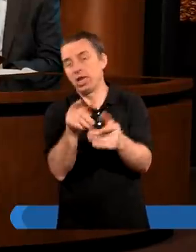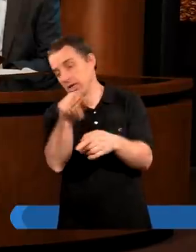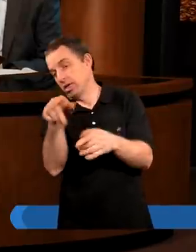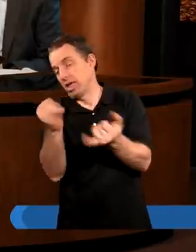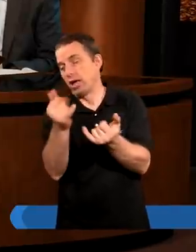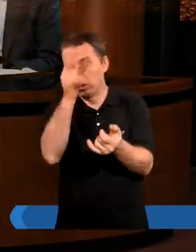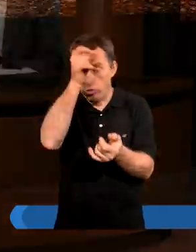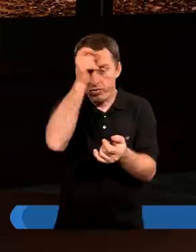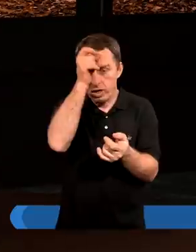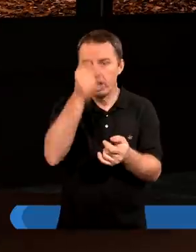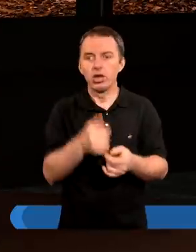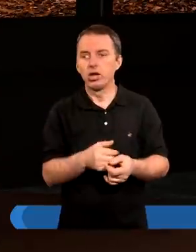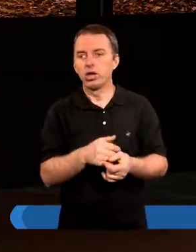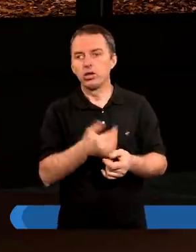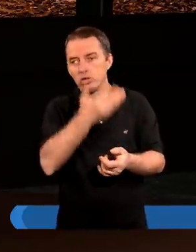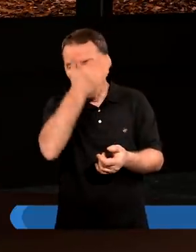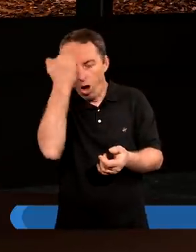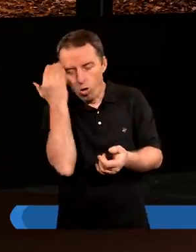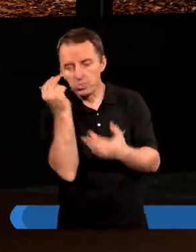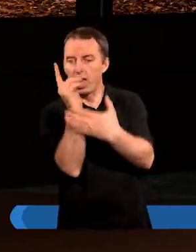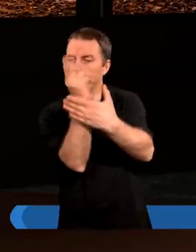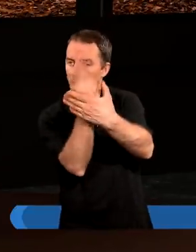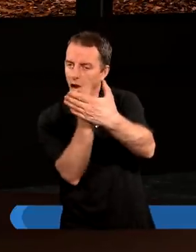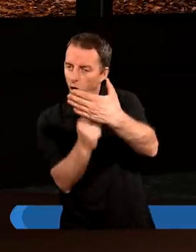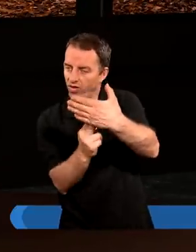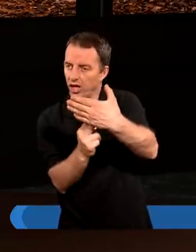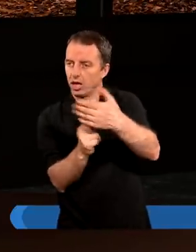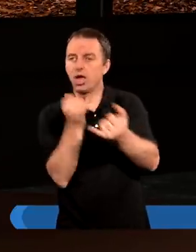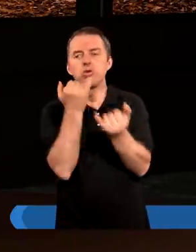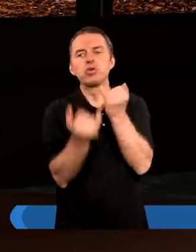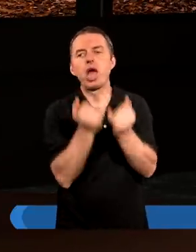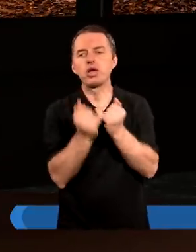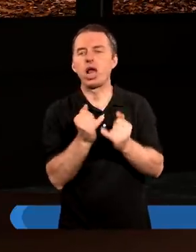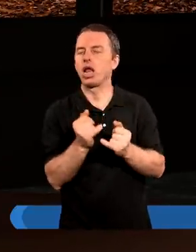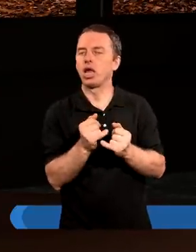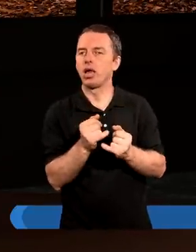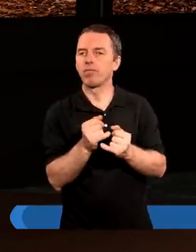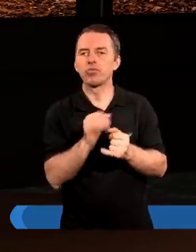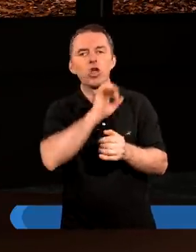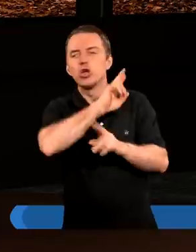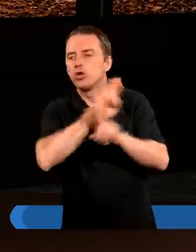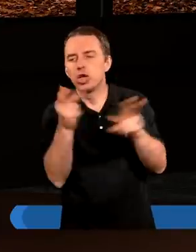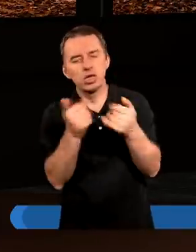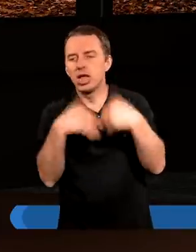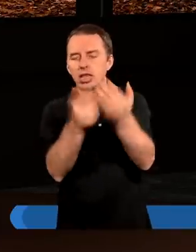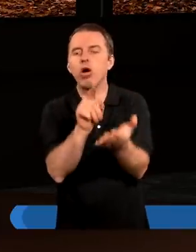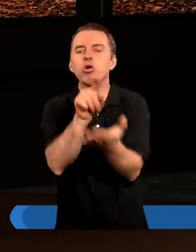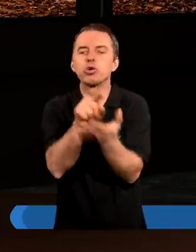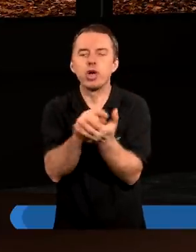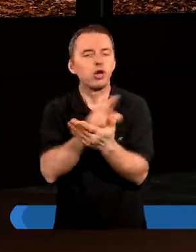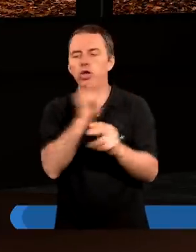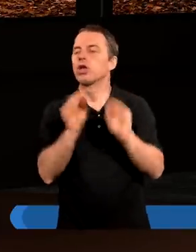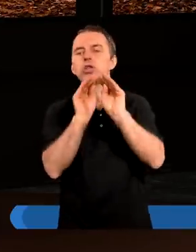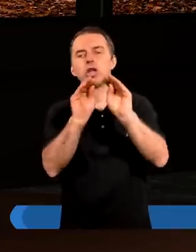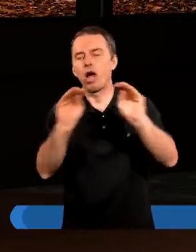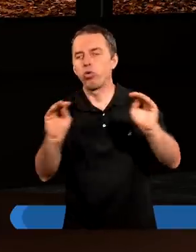nie umie malować, jeżeli nikt nie dał mu szansę, nikt go